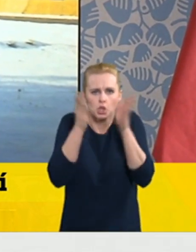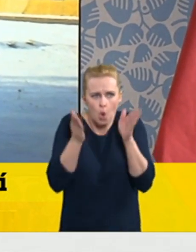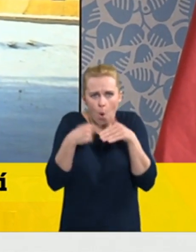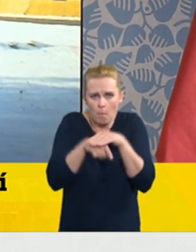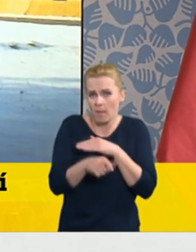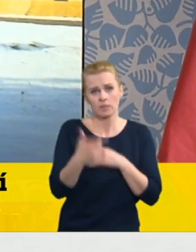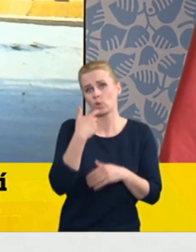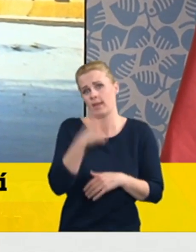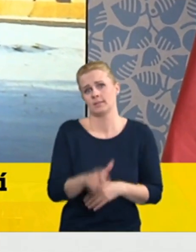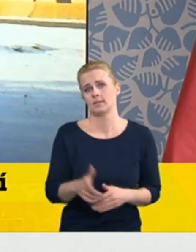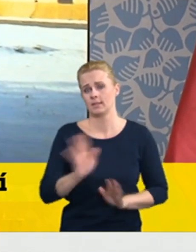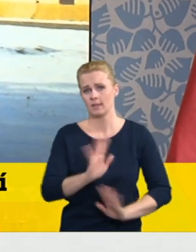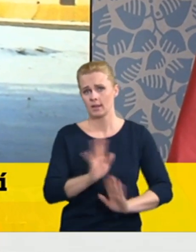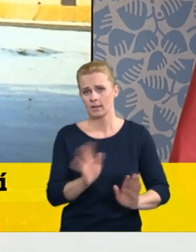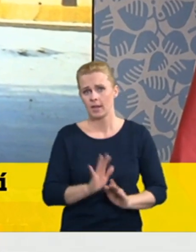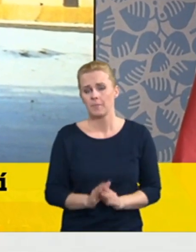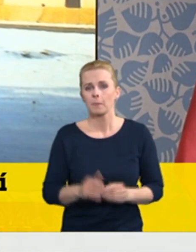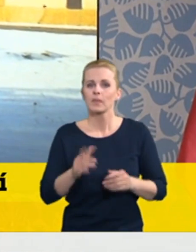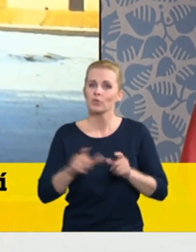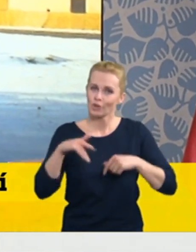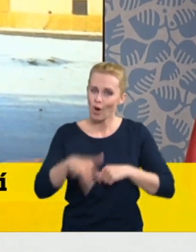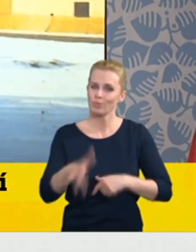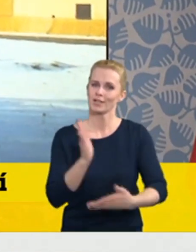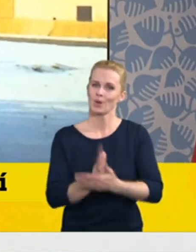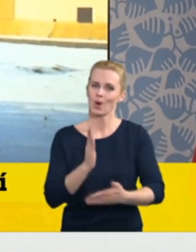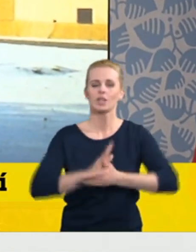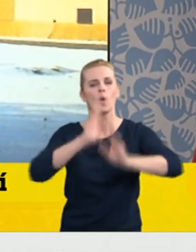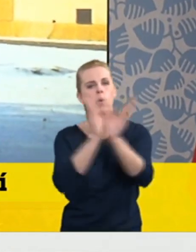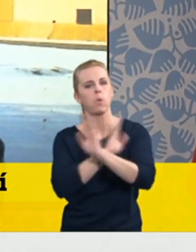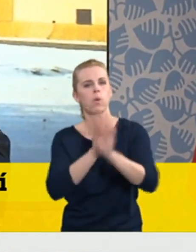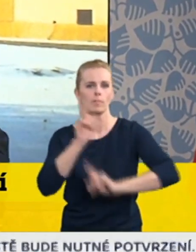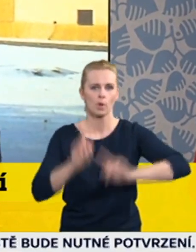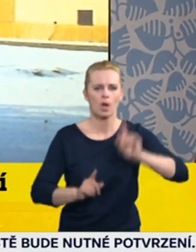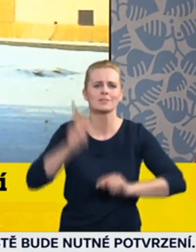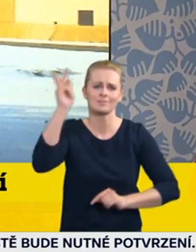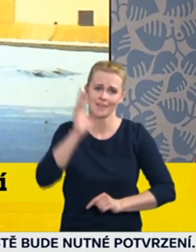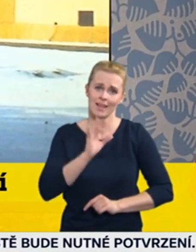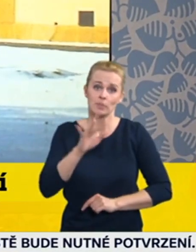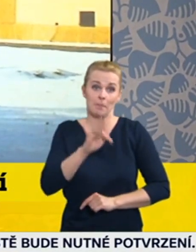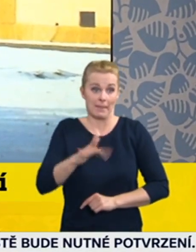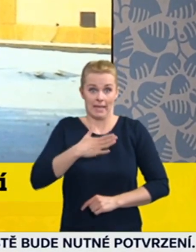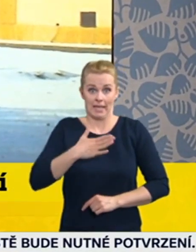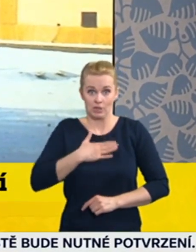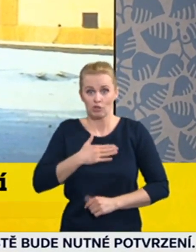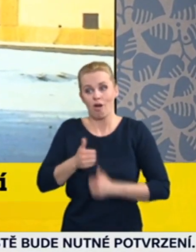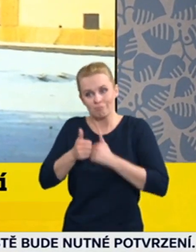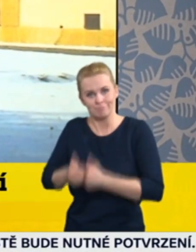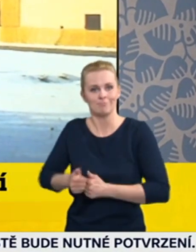bytech a čas od času je vhodné jít na čerstvý vzduch, samozřejmě ideálně v místě bydliště, ale ale takto brutálně omezovat